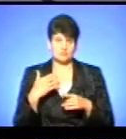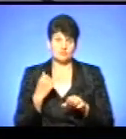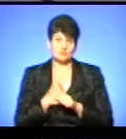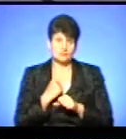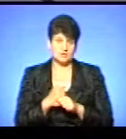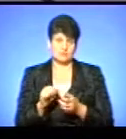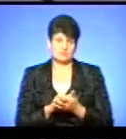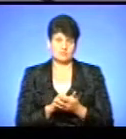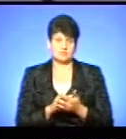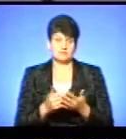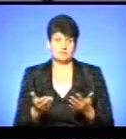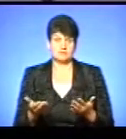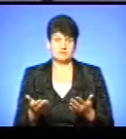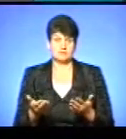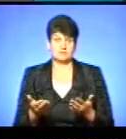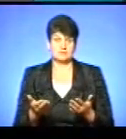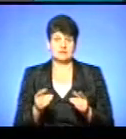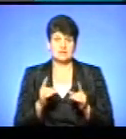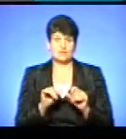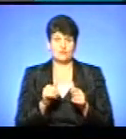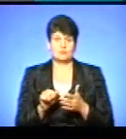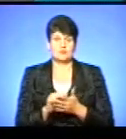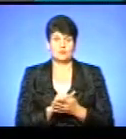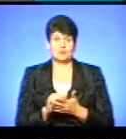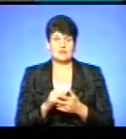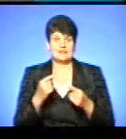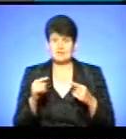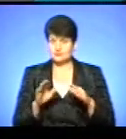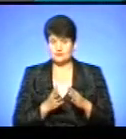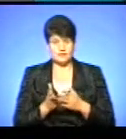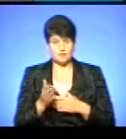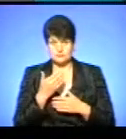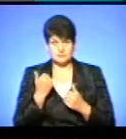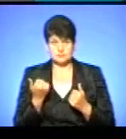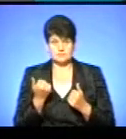документально. Тобто тільки оформити документи і нічого випадку немає.